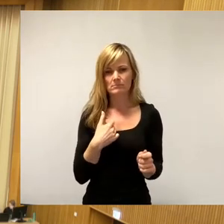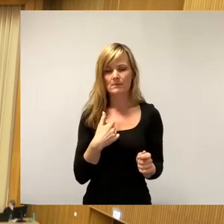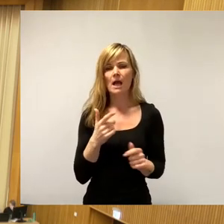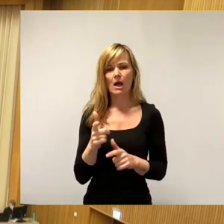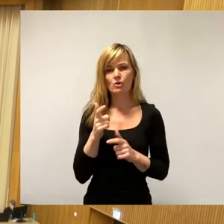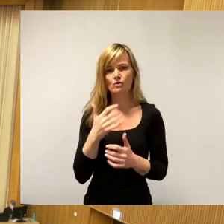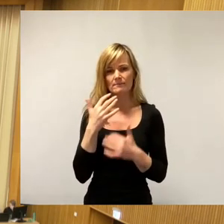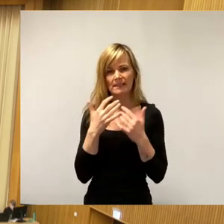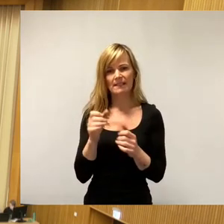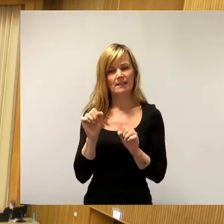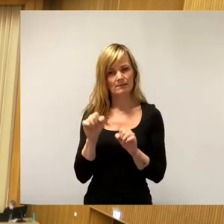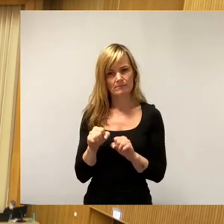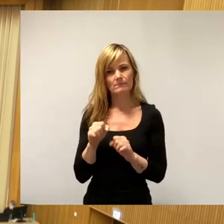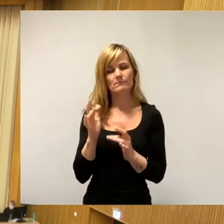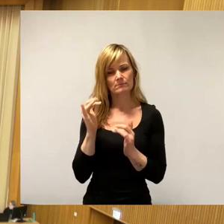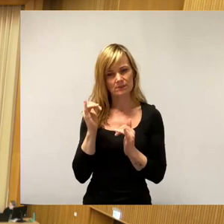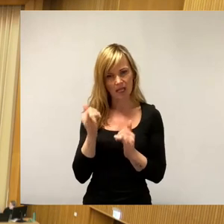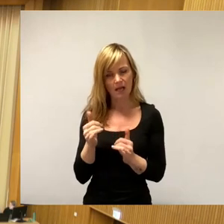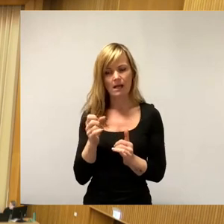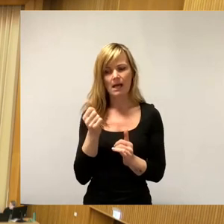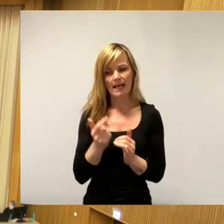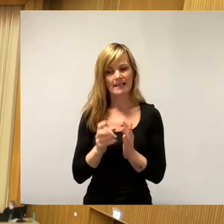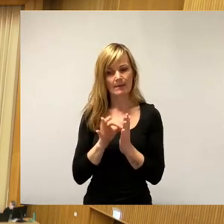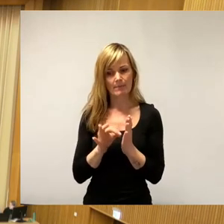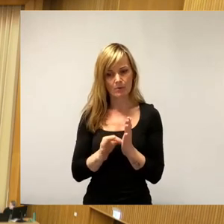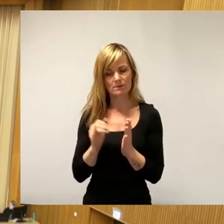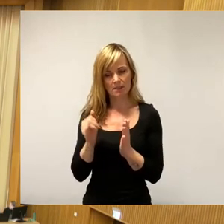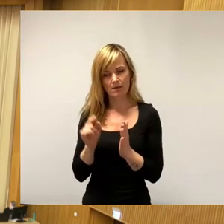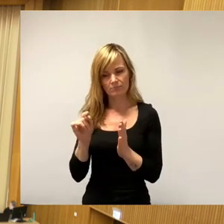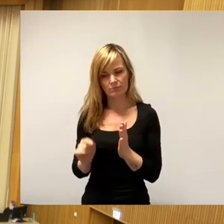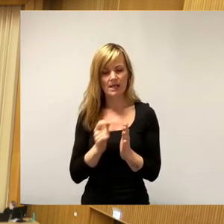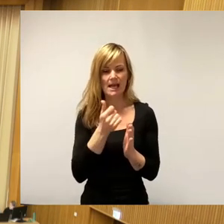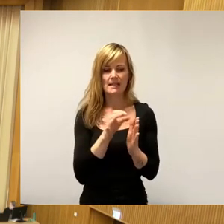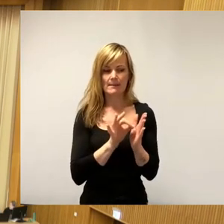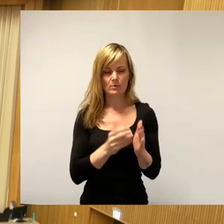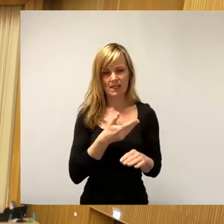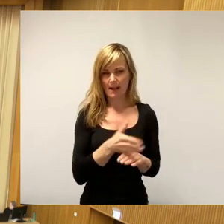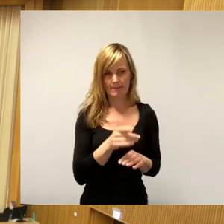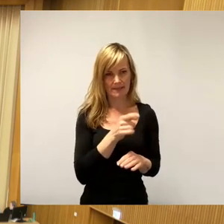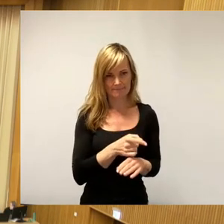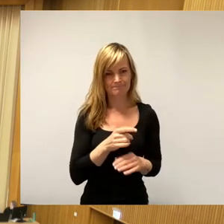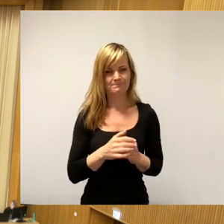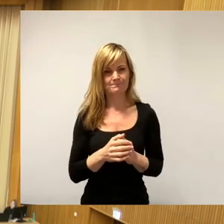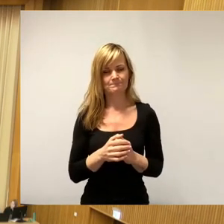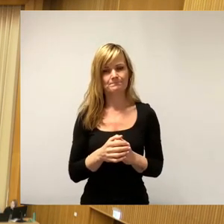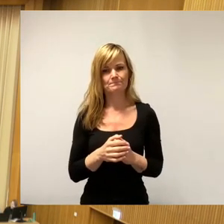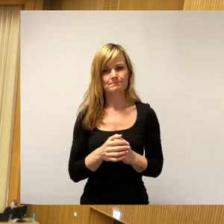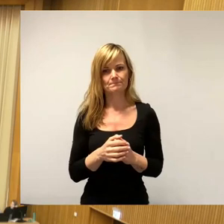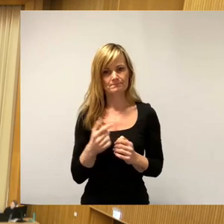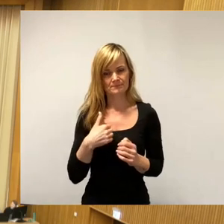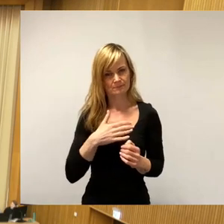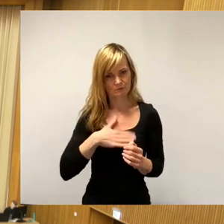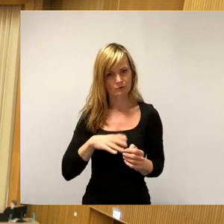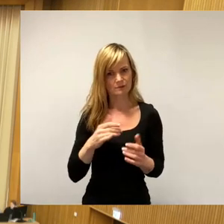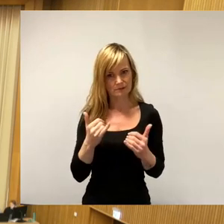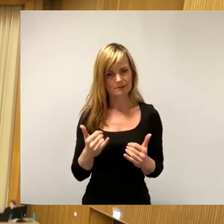zustimmen, der einige Punkte mitträgt, andere auch ablehnt. Insbesondere möchte ich hier an dieser Stelle